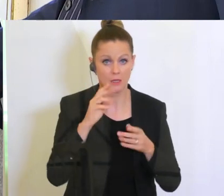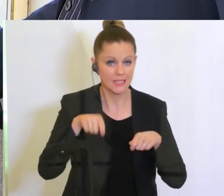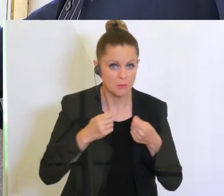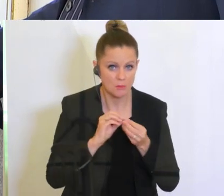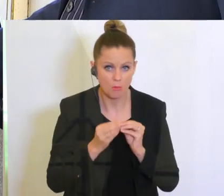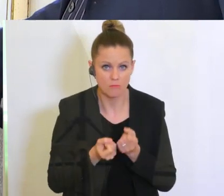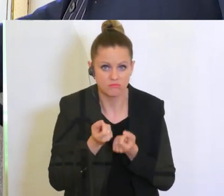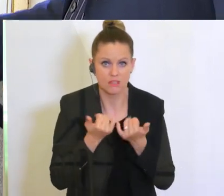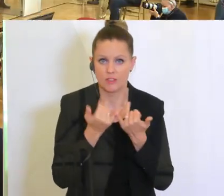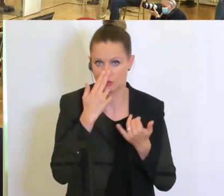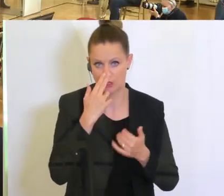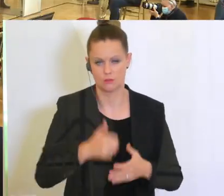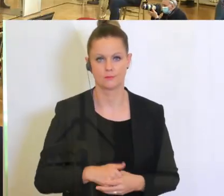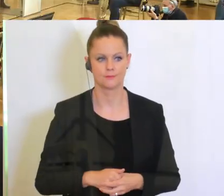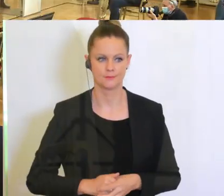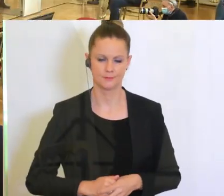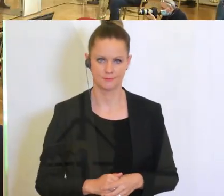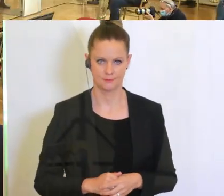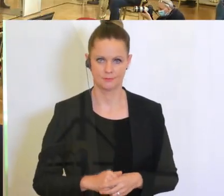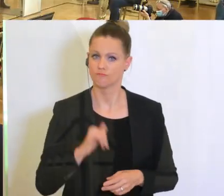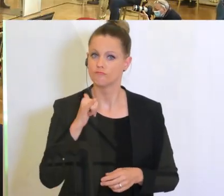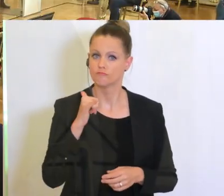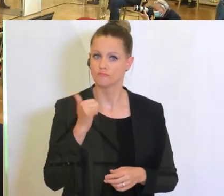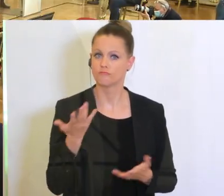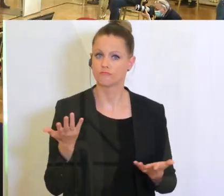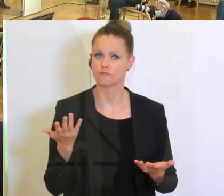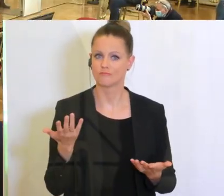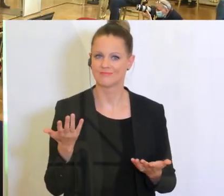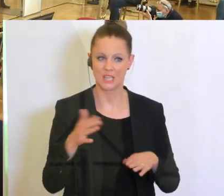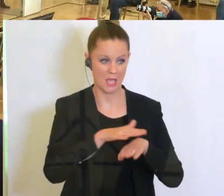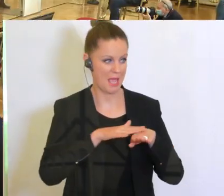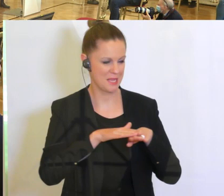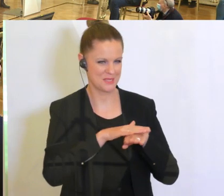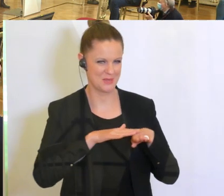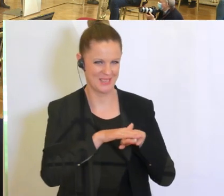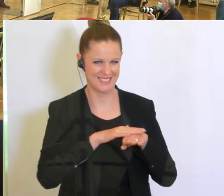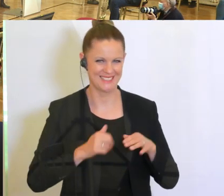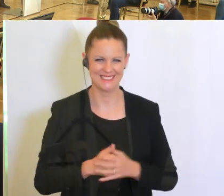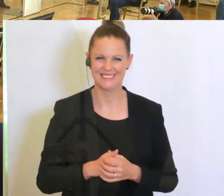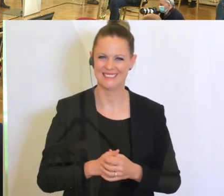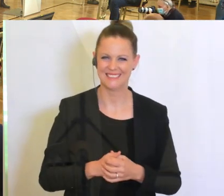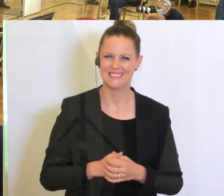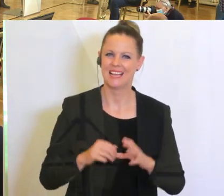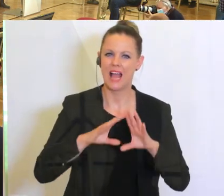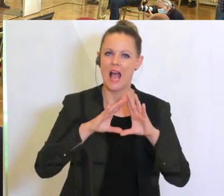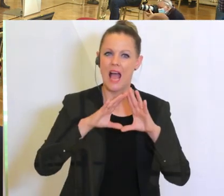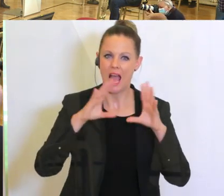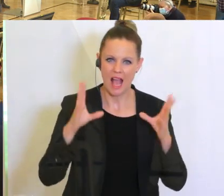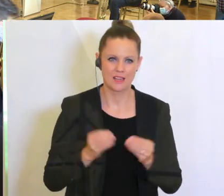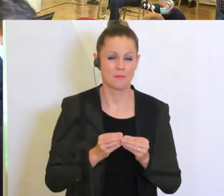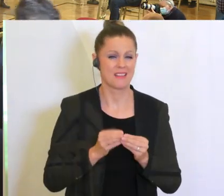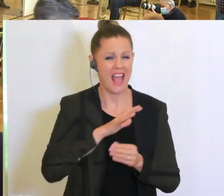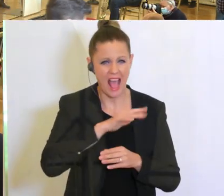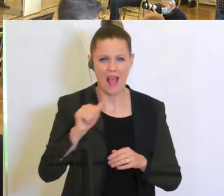oder wie geht man damit um? Ja, da haben wir uns irgendwie, also entschuldige. alle Arten von Filmen